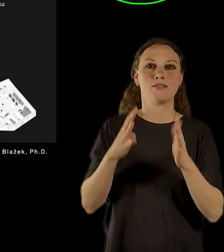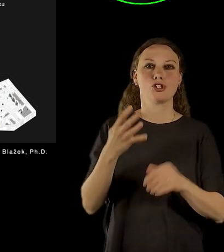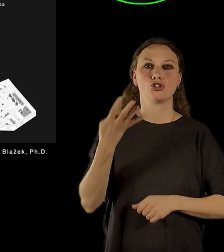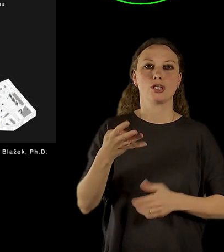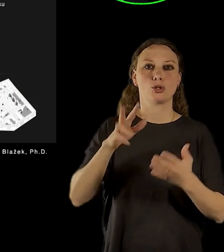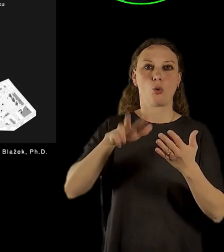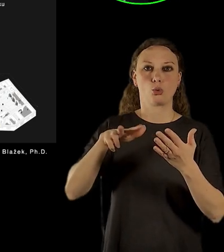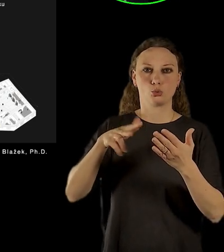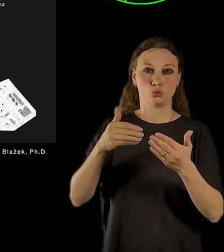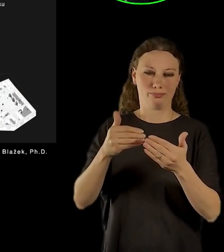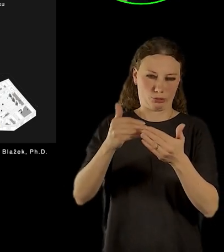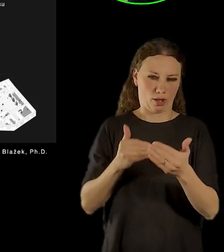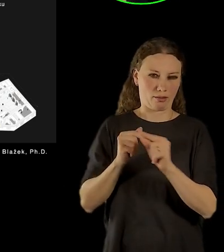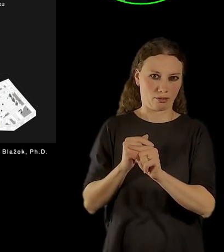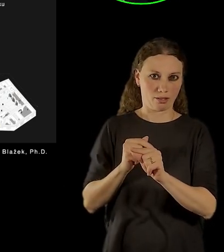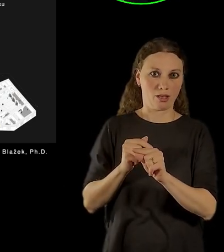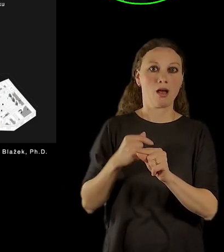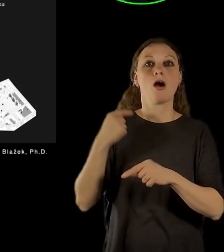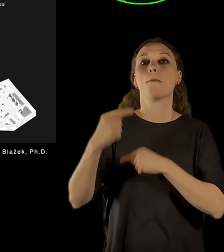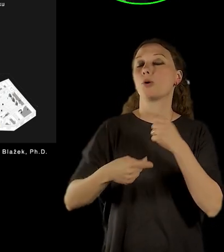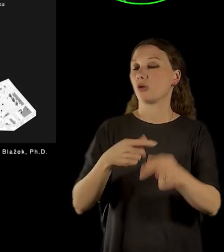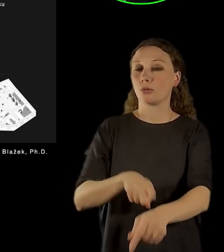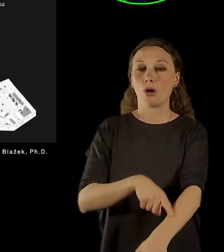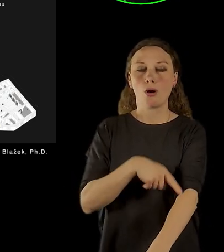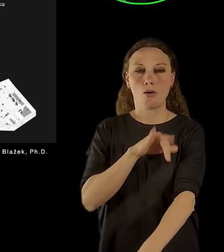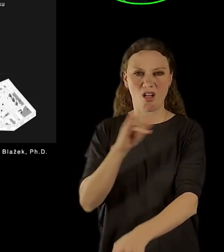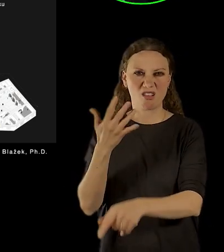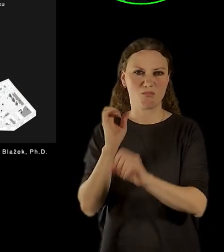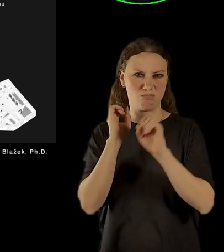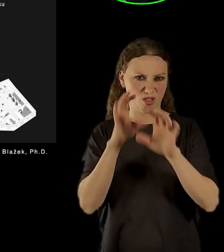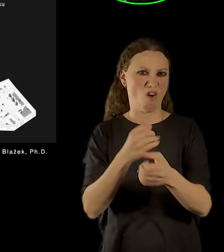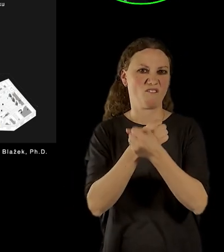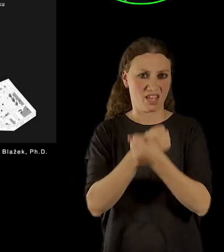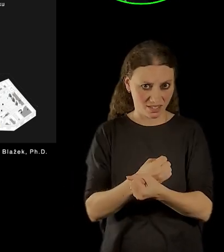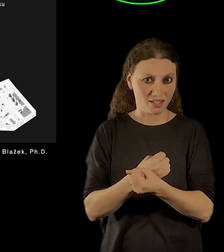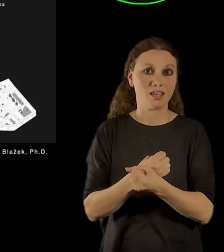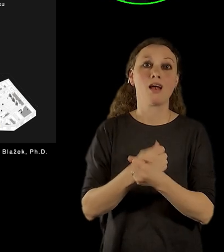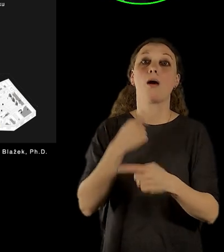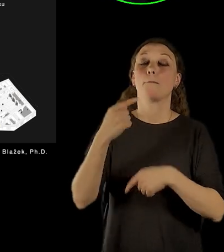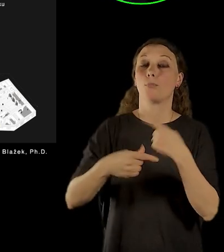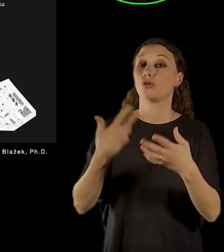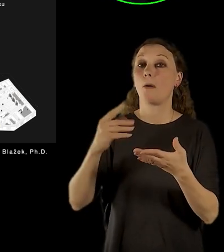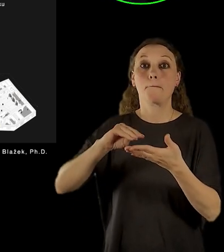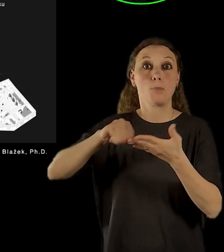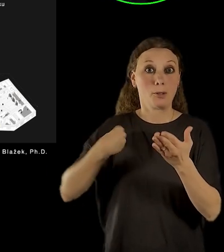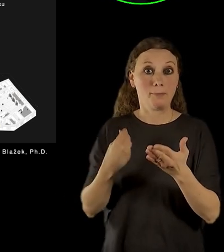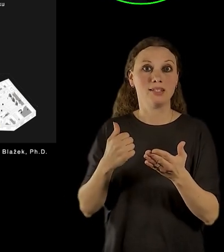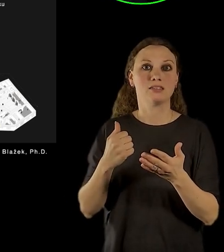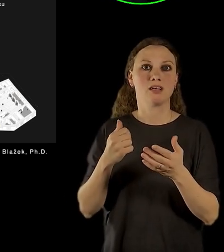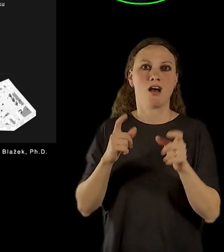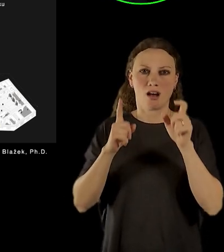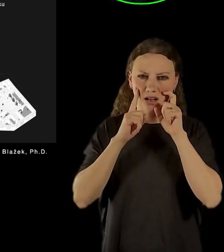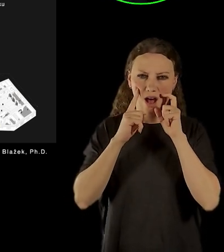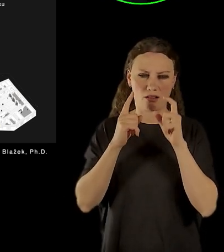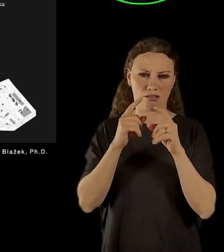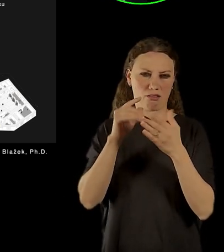chartu 77, jeho paměti dokázal ven dostat Václav Havel, který za to byl odsouzen